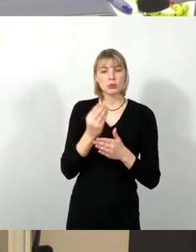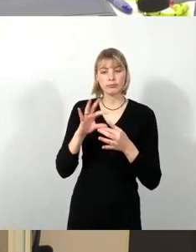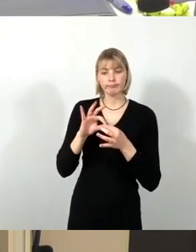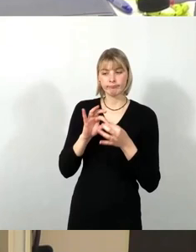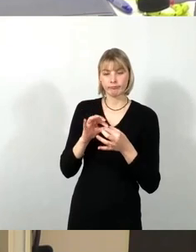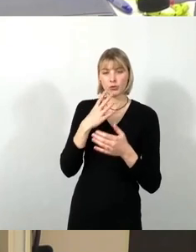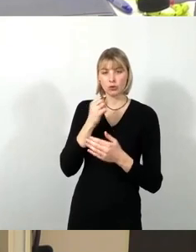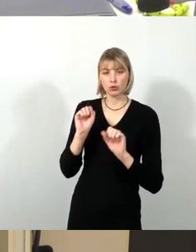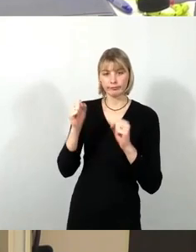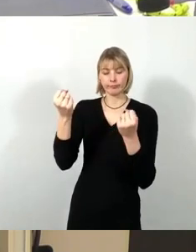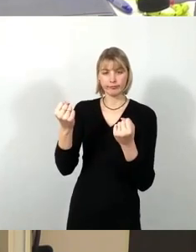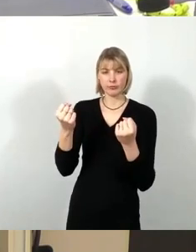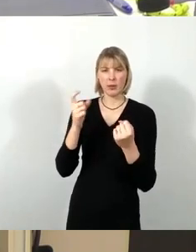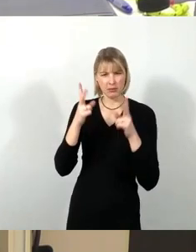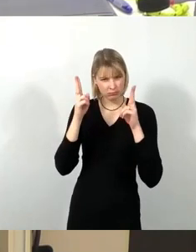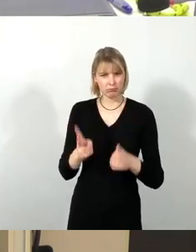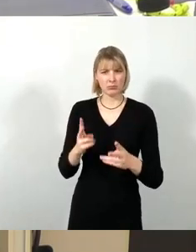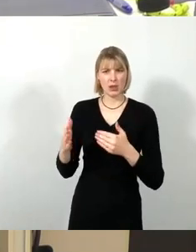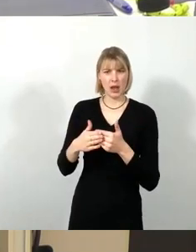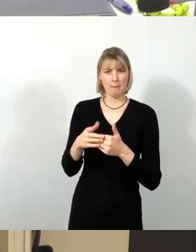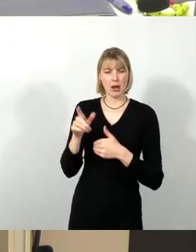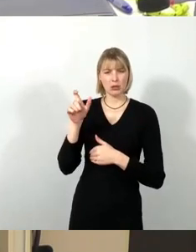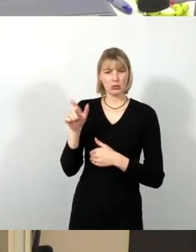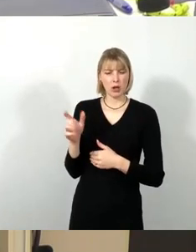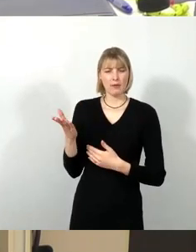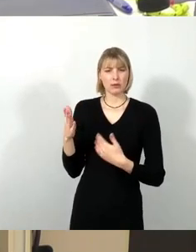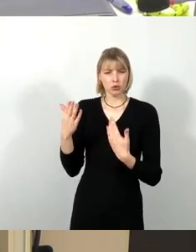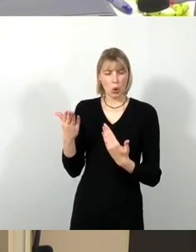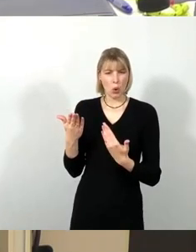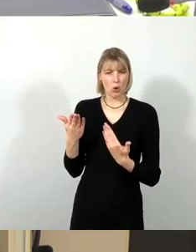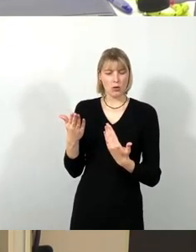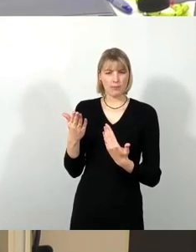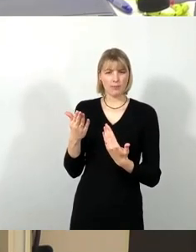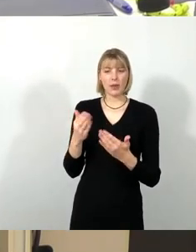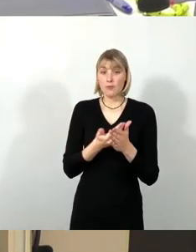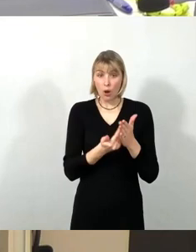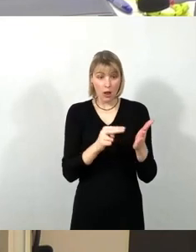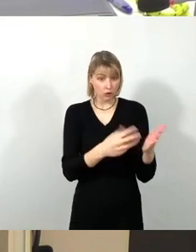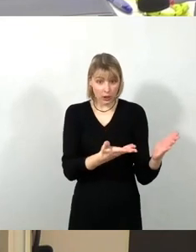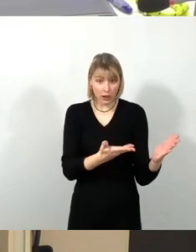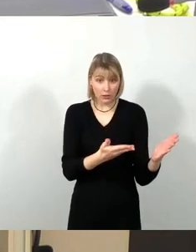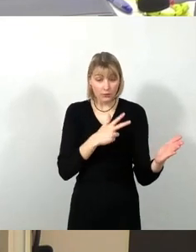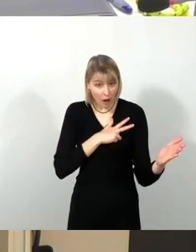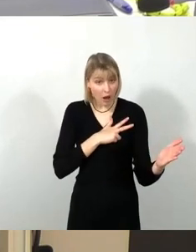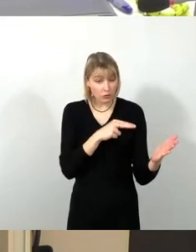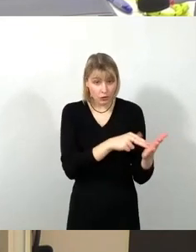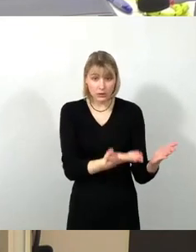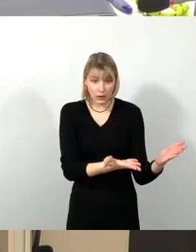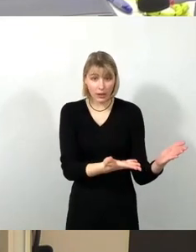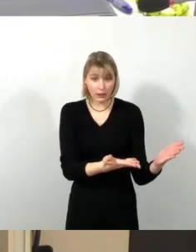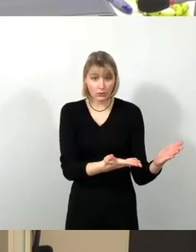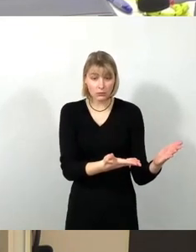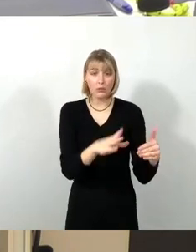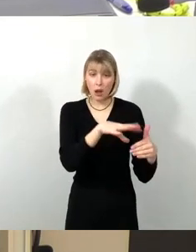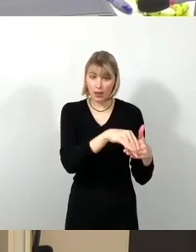jetzt wirklich die Nachbarschaft dort draußen, steht so in der Vorlage drin, der Beschreibung, steht in der Beschreibung, der Anlage drin, ob